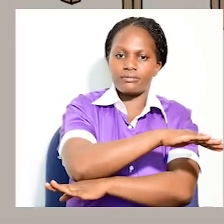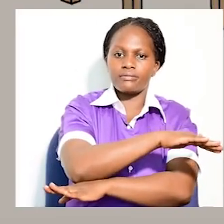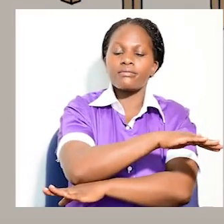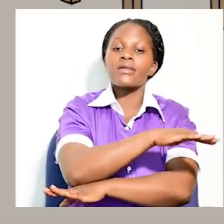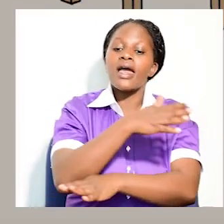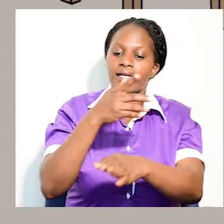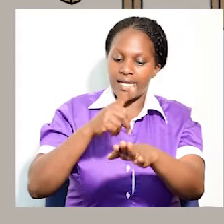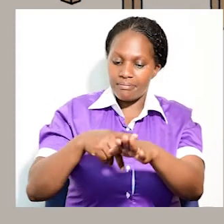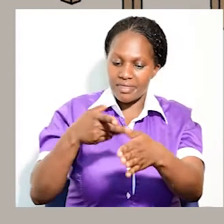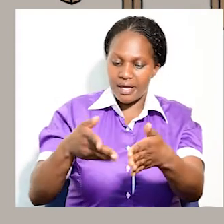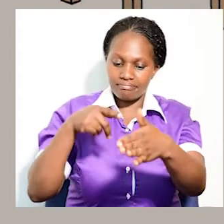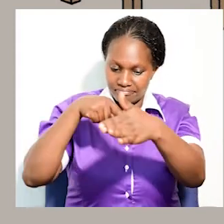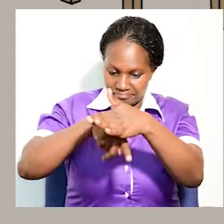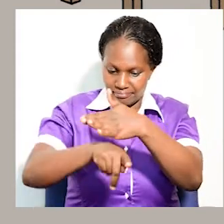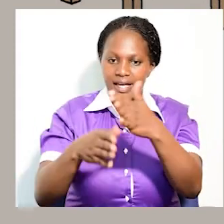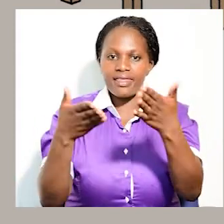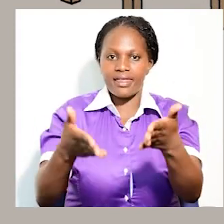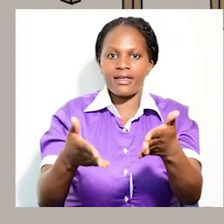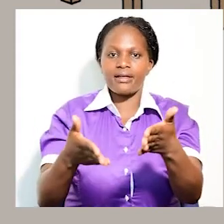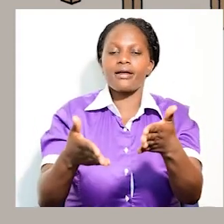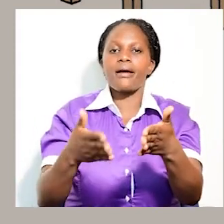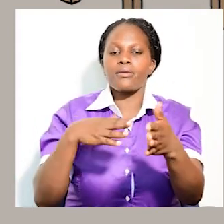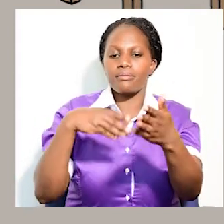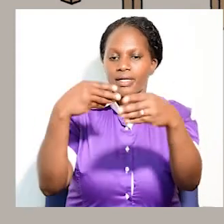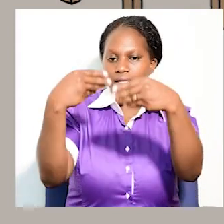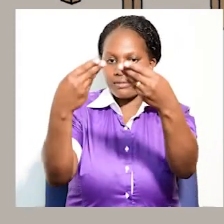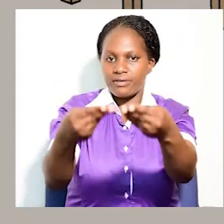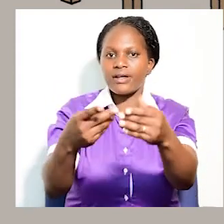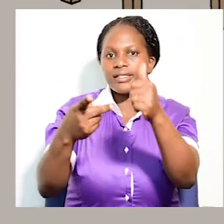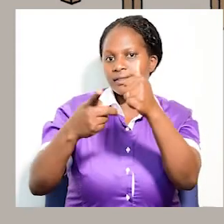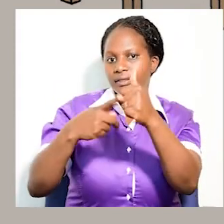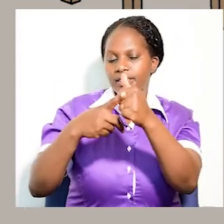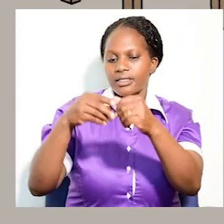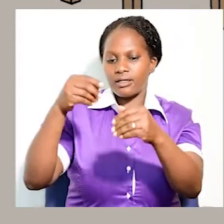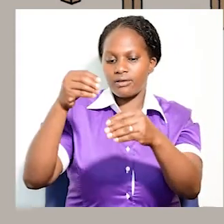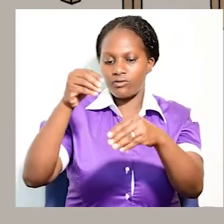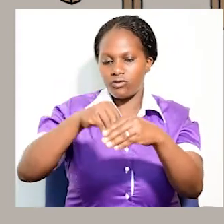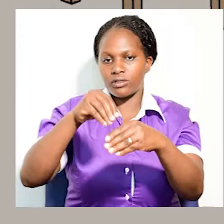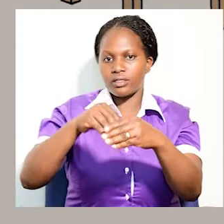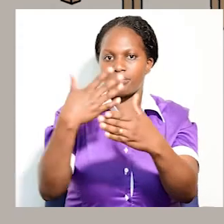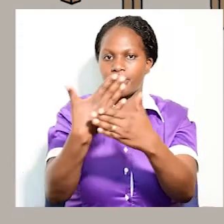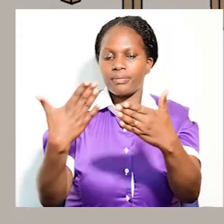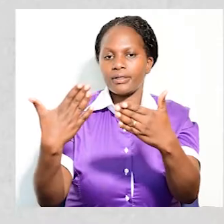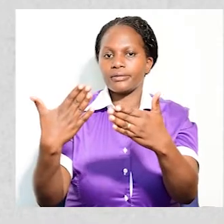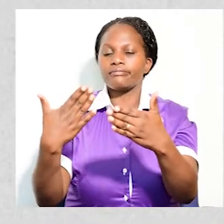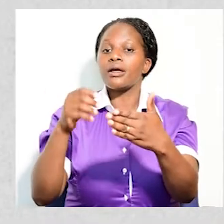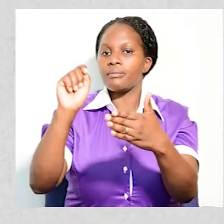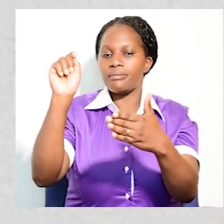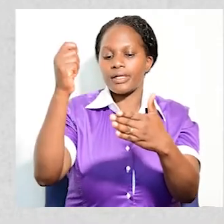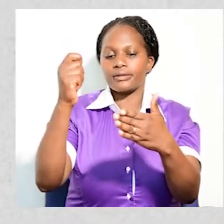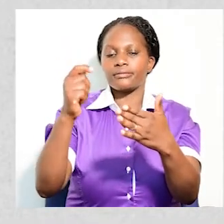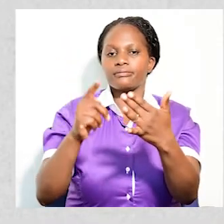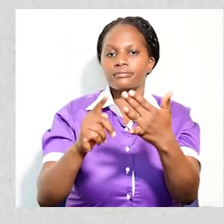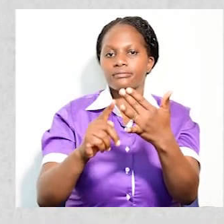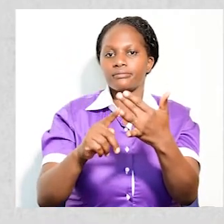Utakapofika kwenye kituo chako cha kupigia kura, utapewa karata sisi taza kura kama ifuatavyo. Rais,